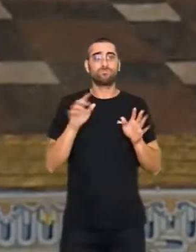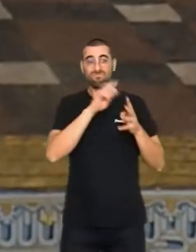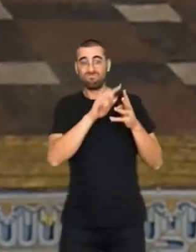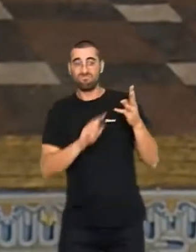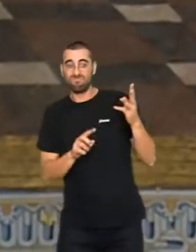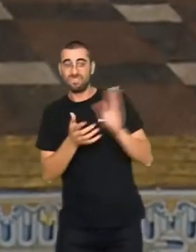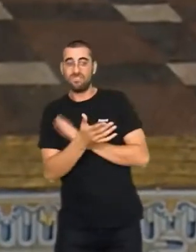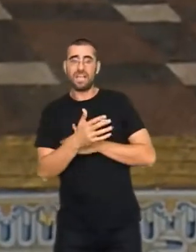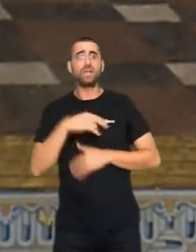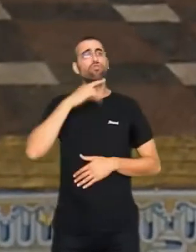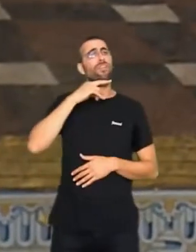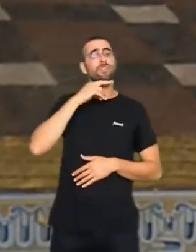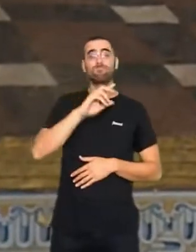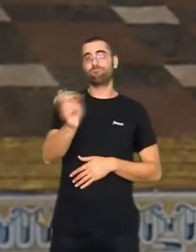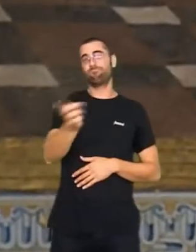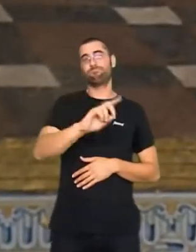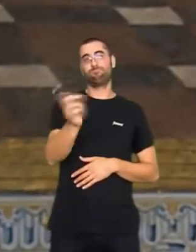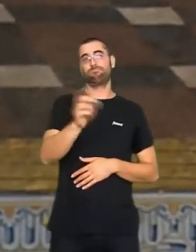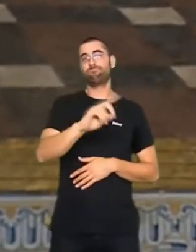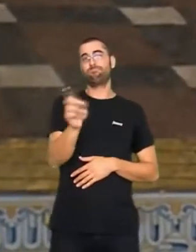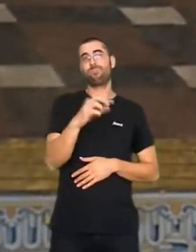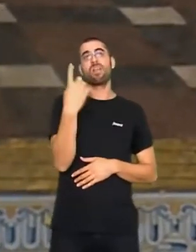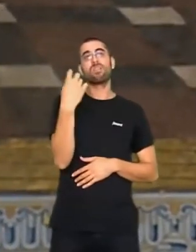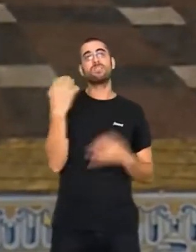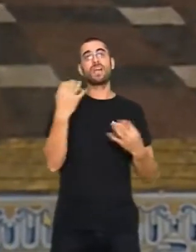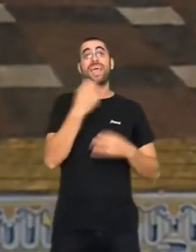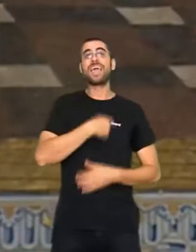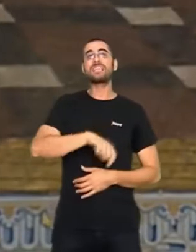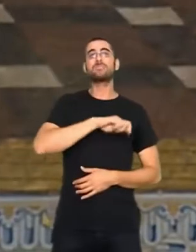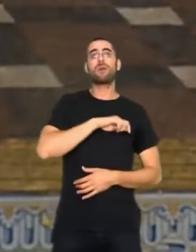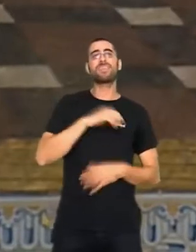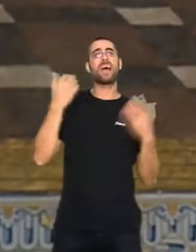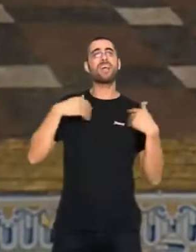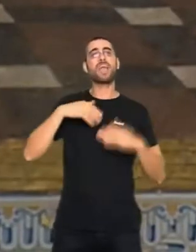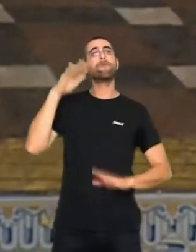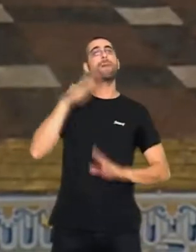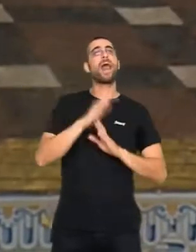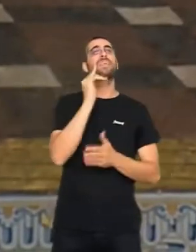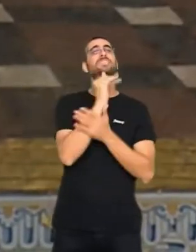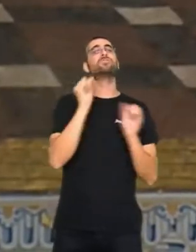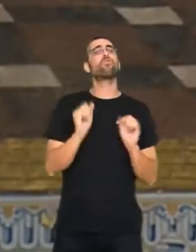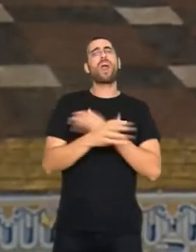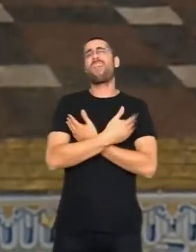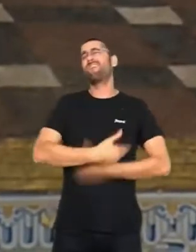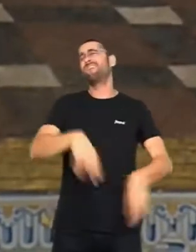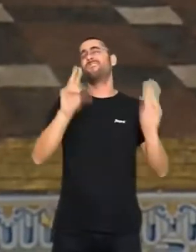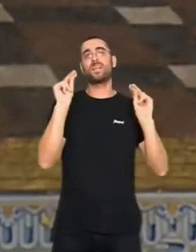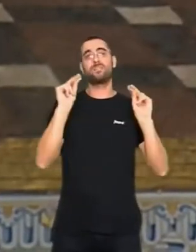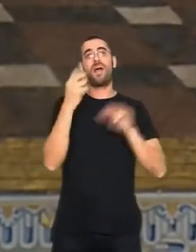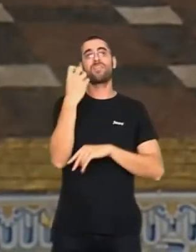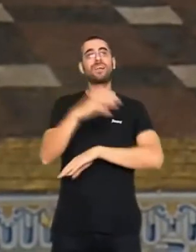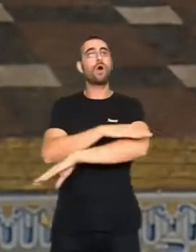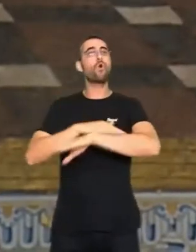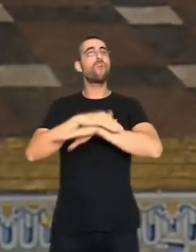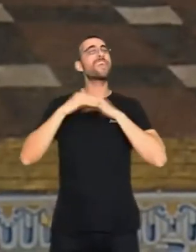no hi ha prou. Necessitem que Espanya isca allà de la paràlisi institucional. Necessitem un govern